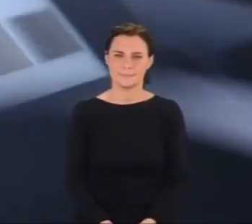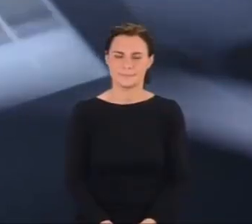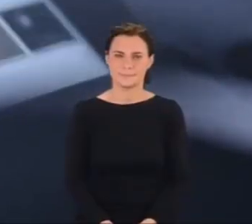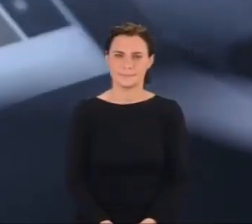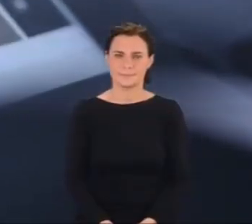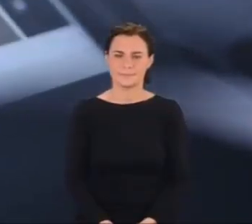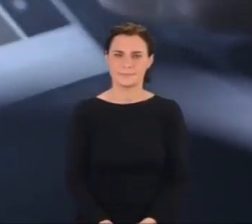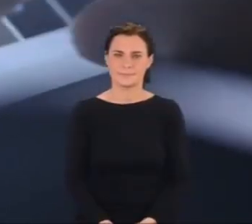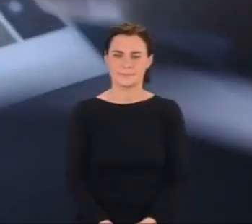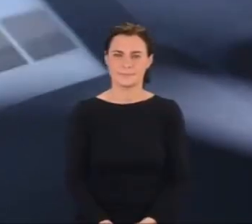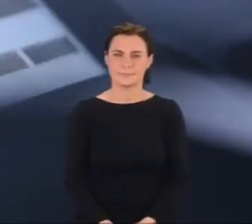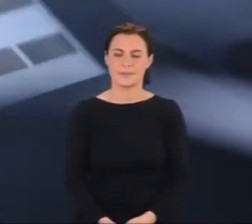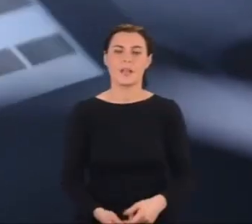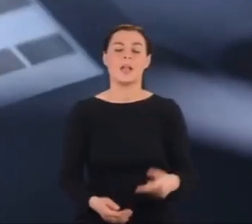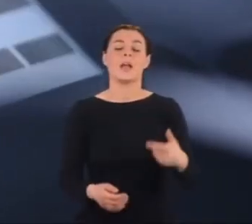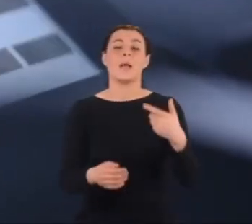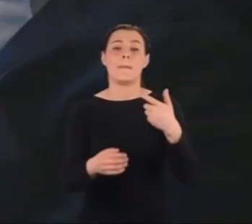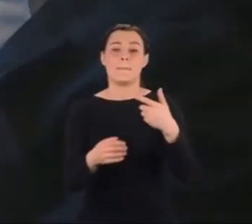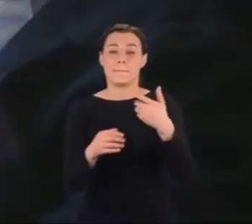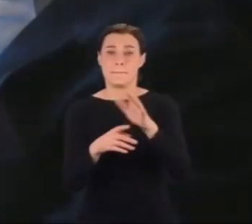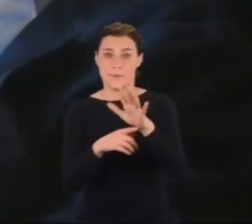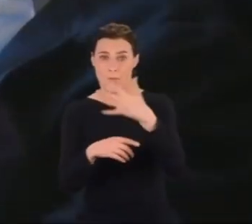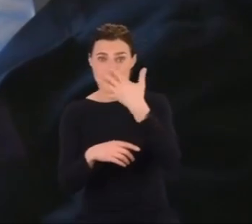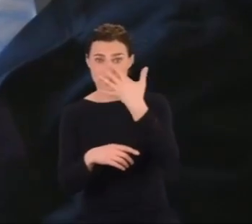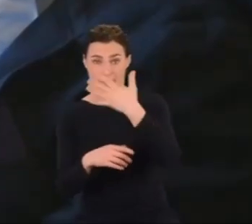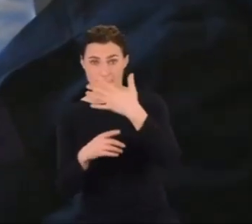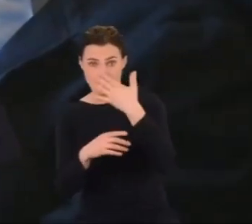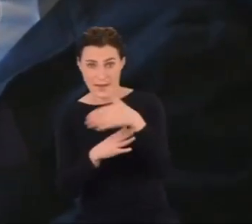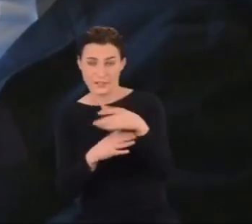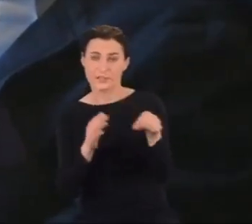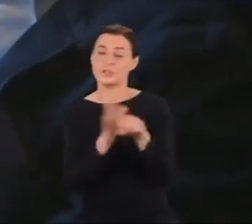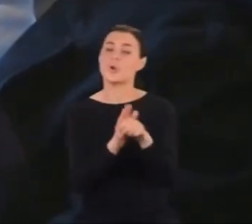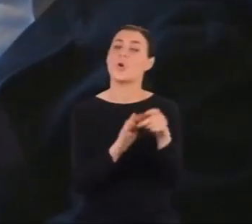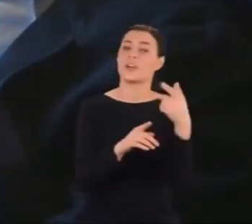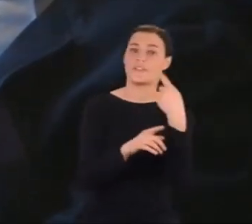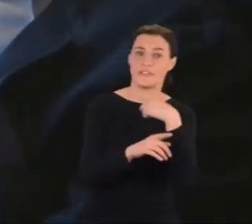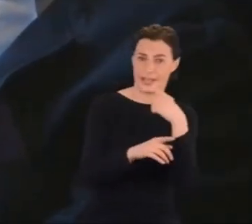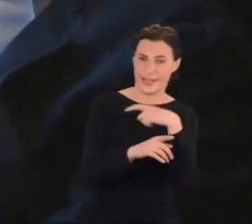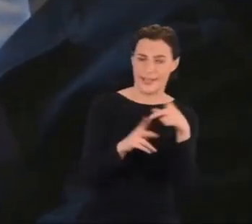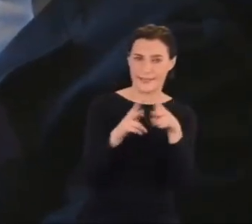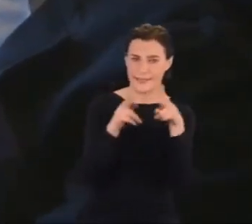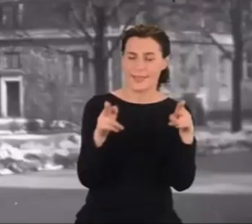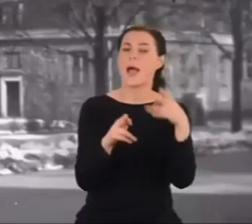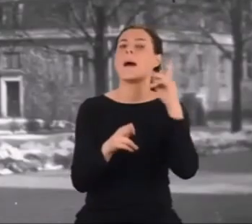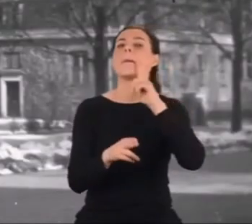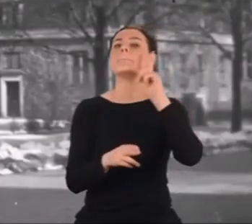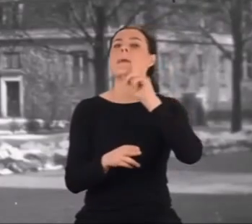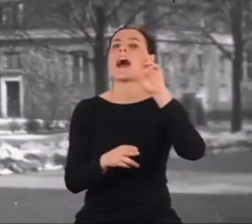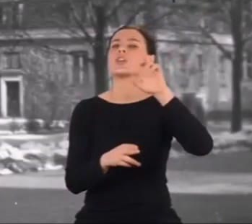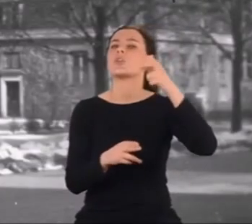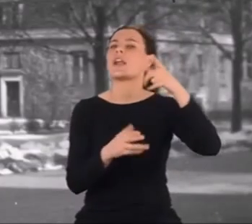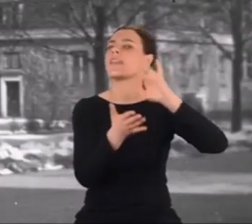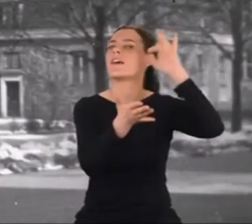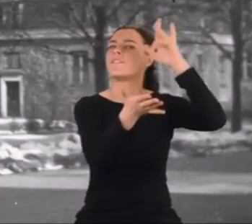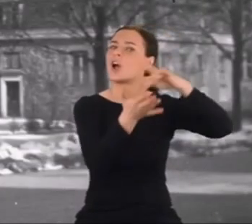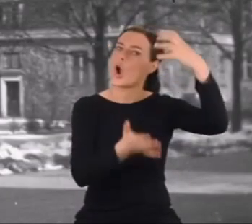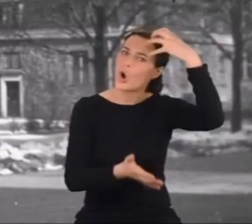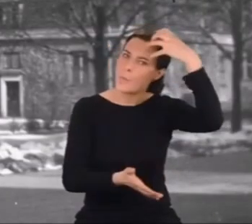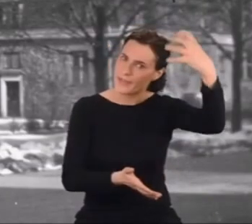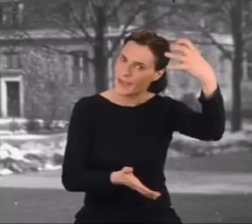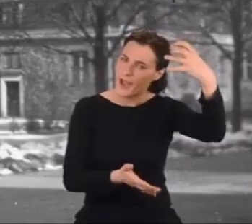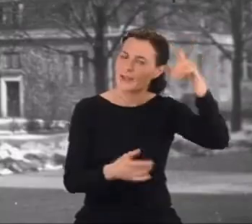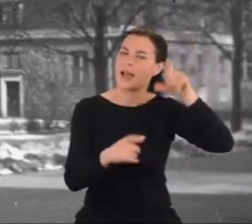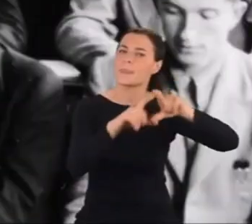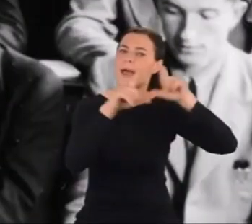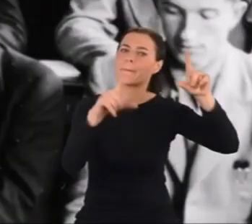Od 5 marca do 12 kwietnia 1933 roku Majorana przebywa w Kopenhadze w Instytucie Nilsa Bohra,